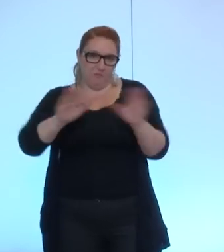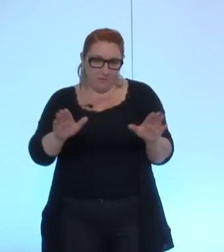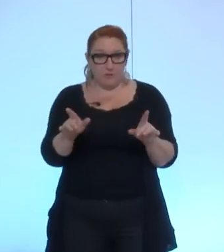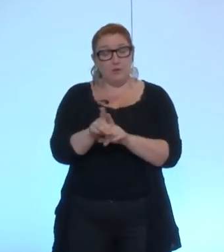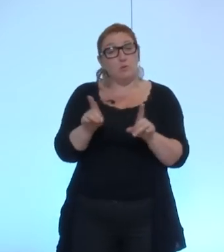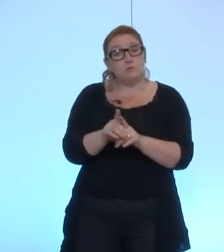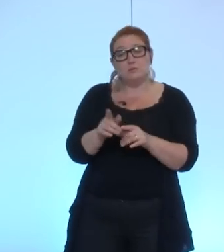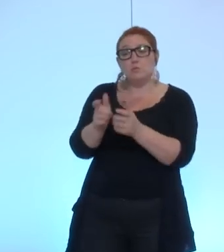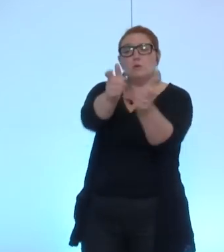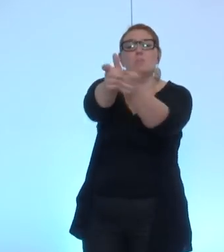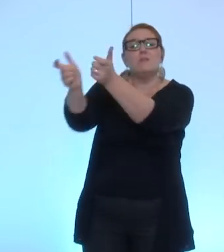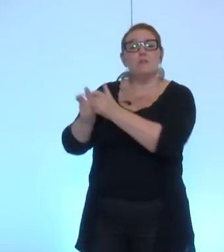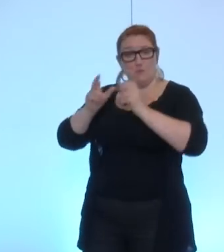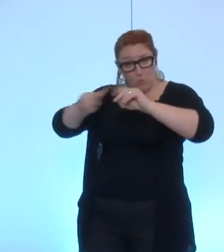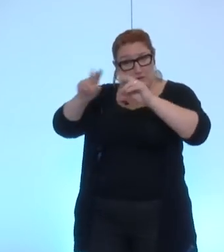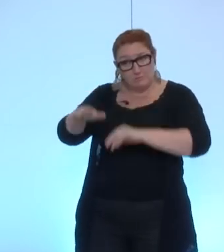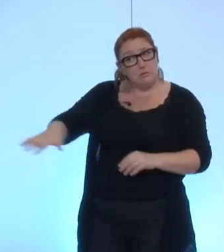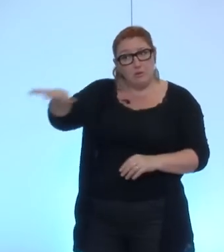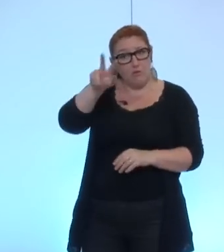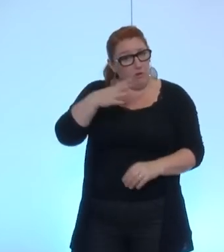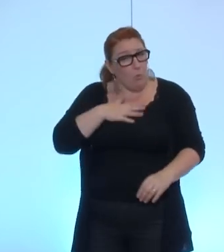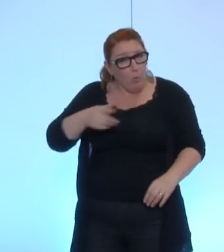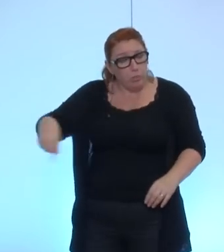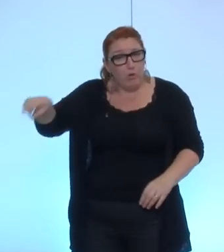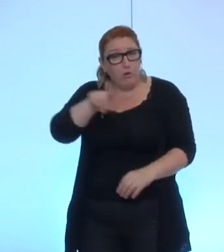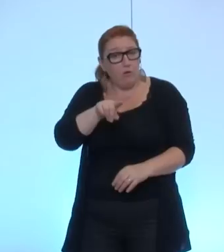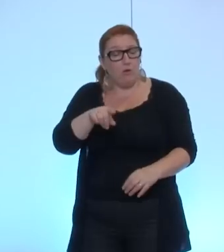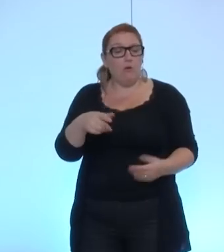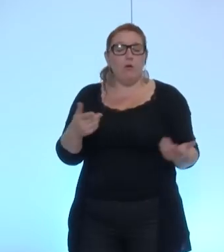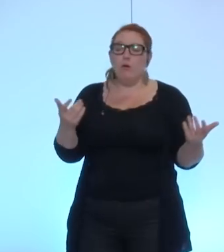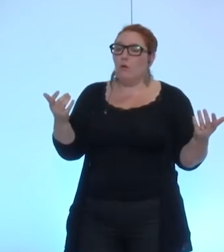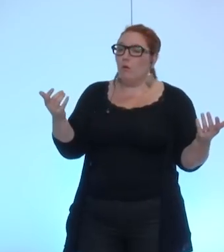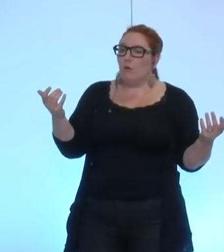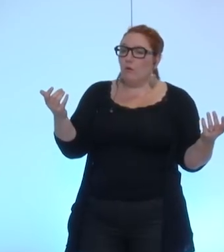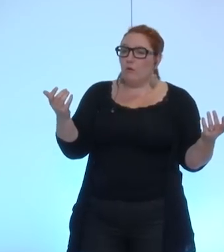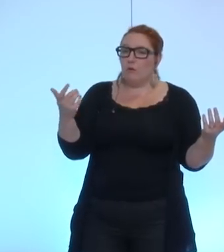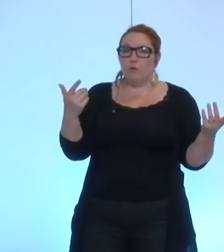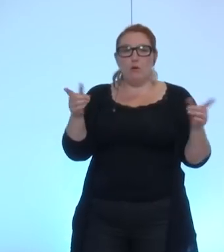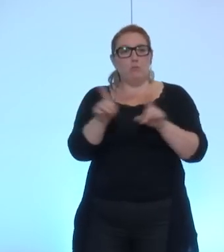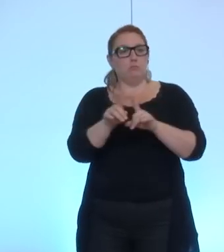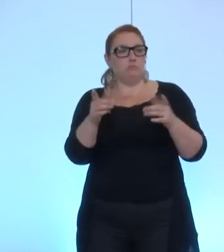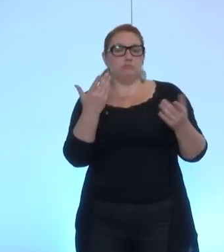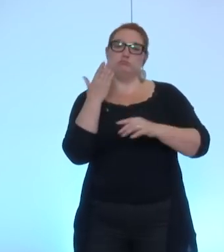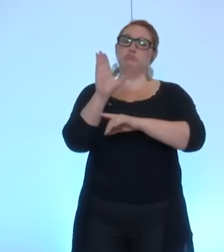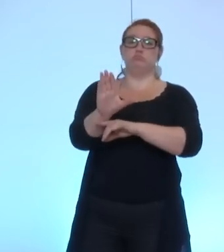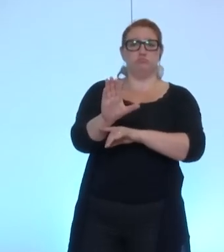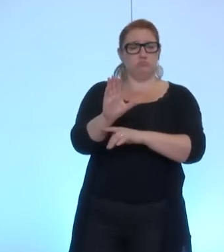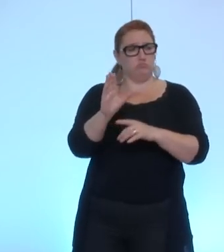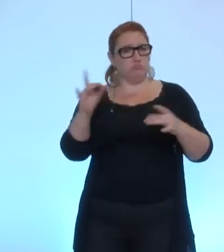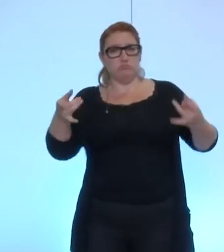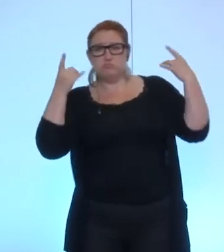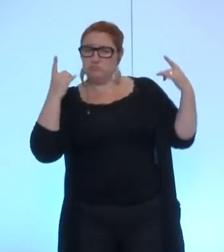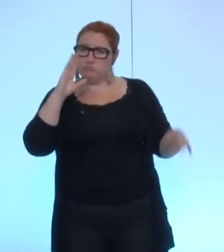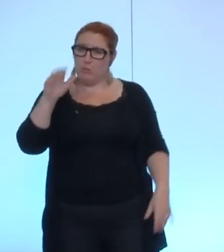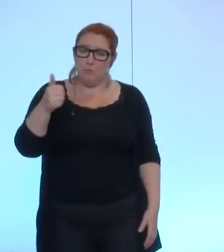'ailleurs aux acteurs économiques et qui les a plutôt réjouis, c'était de dire plutôt que nous n'avons pas besoin d'affichage particulier et nous n'avons pas besoin